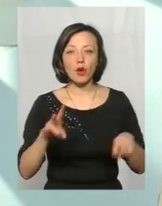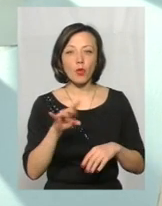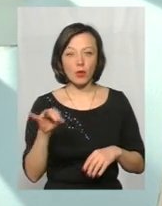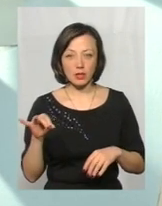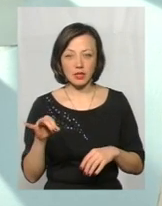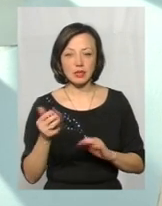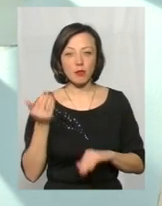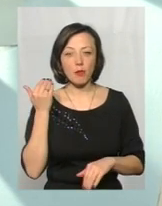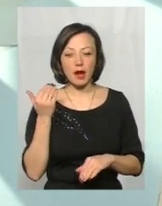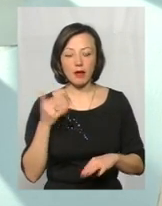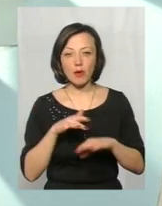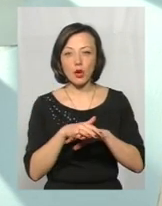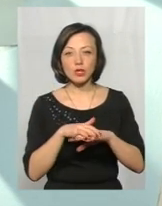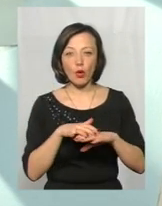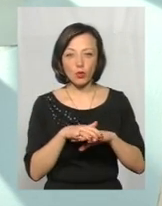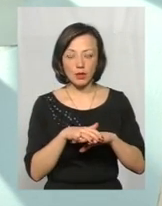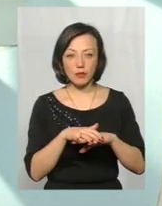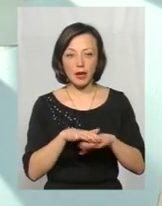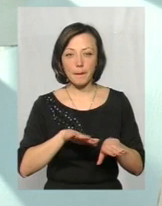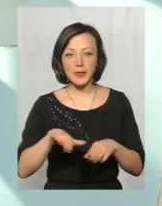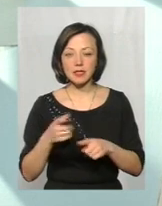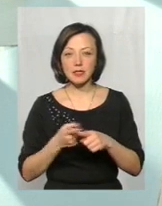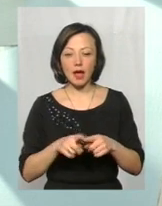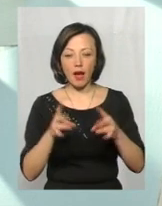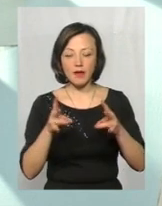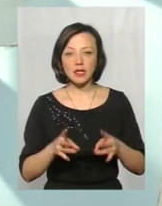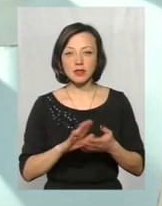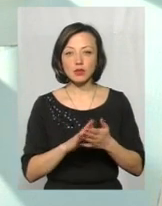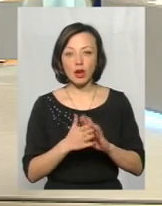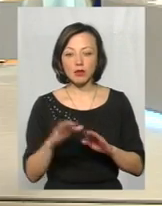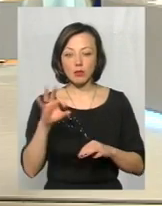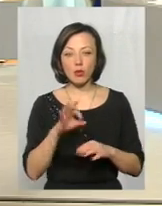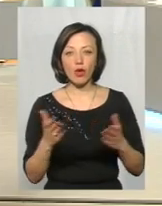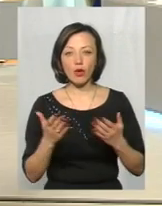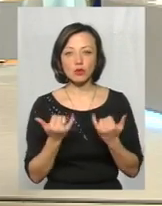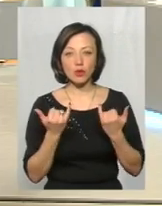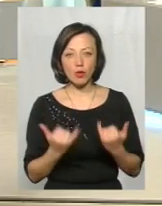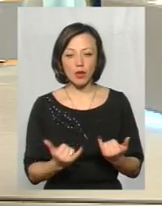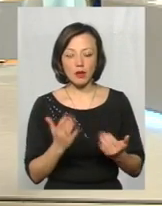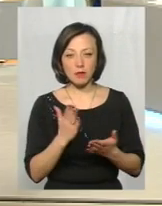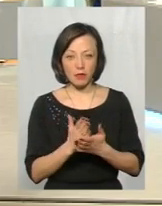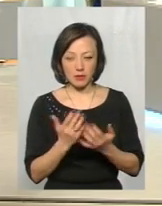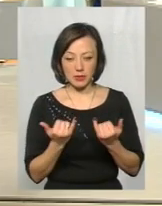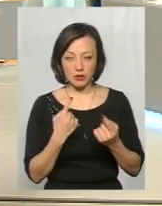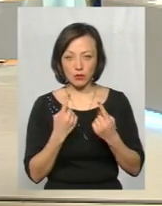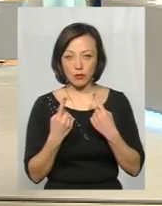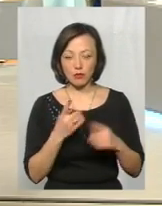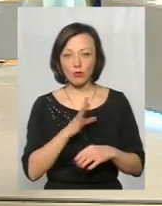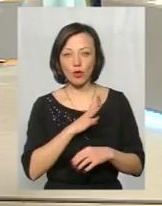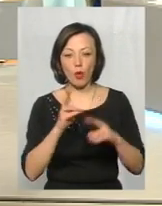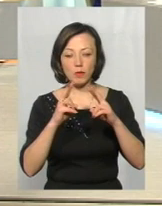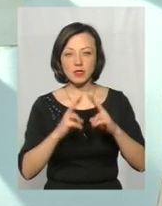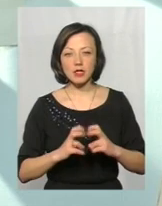За попередніми розрахунками, після тієї аварійної ситуації, про яку ми сьогодні вже маємо розмову, було